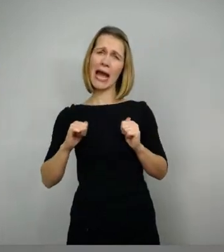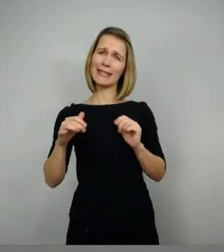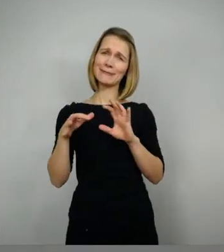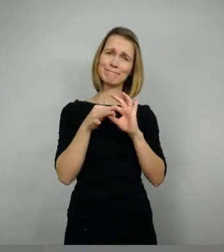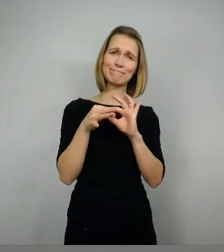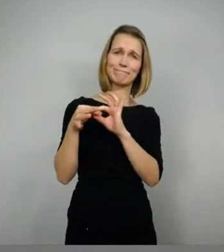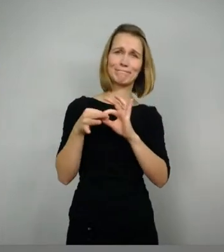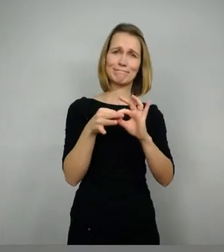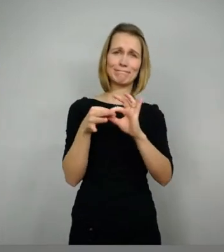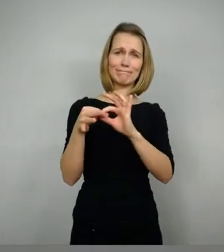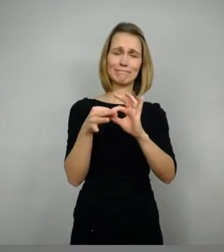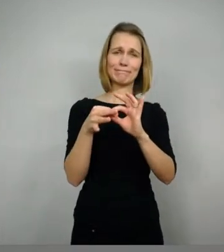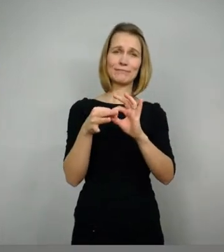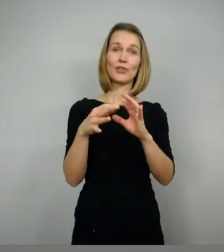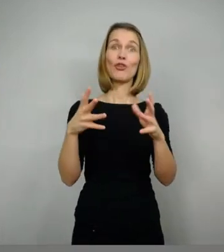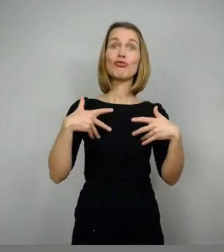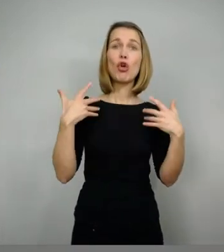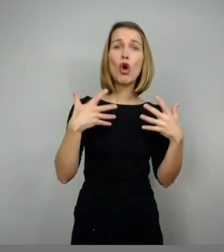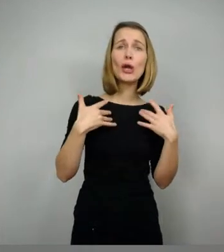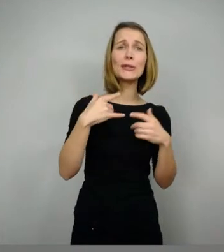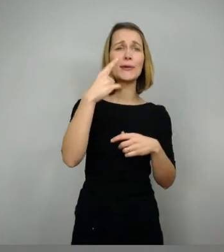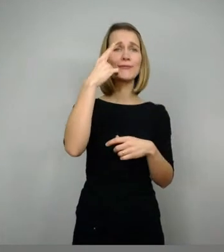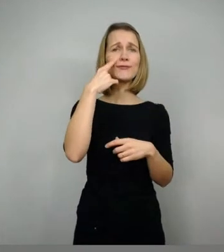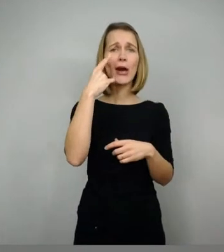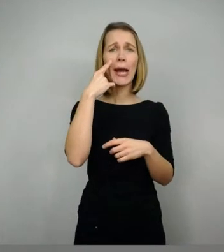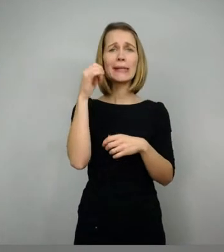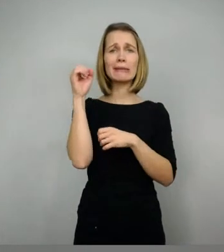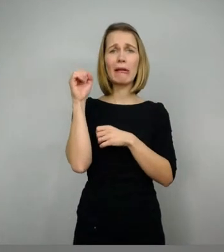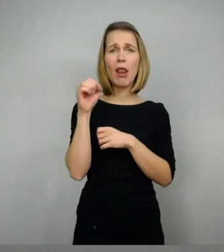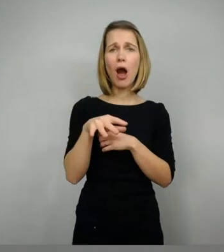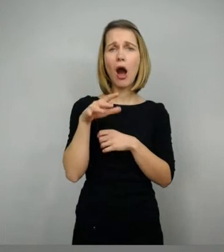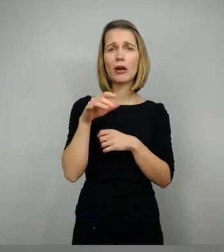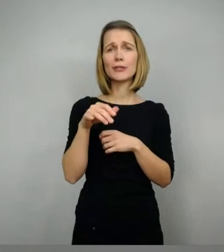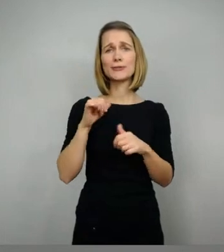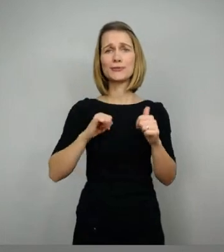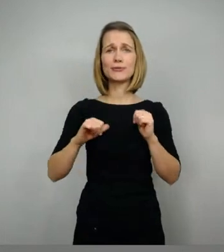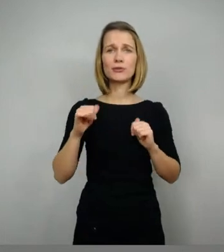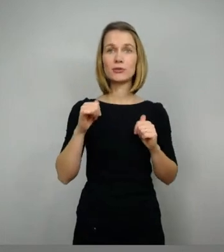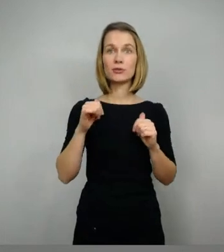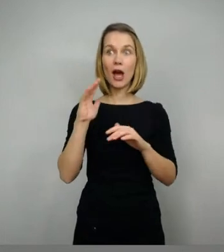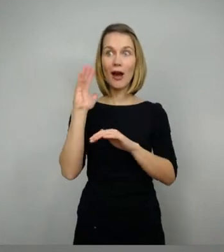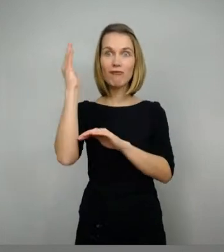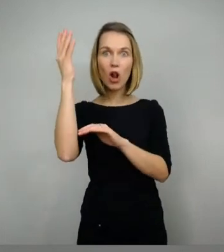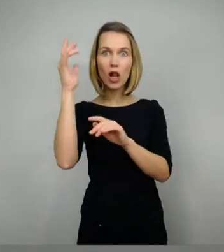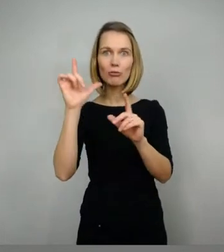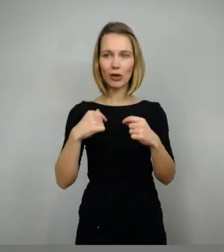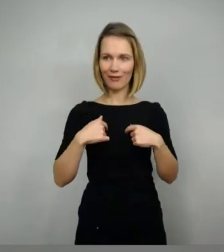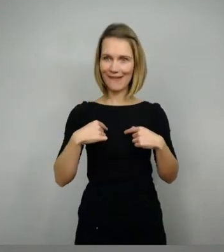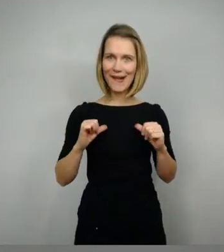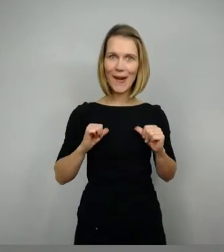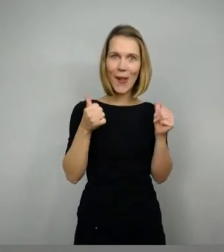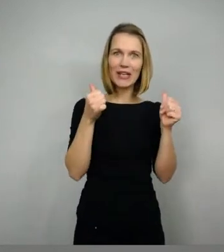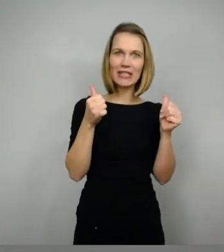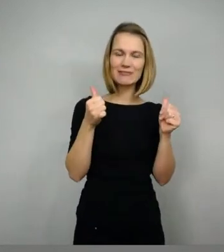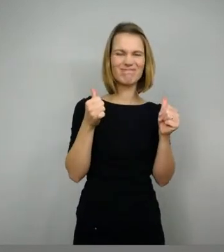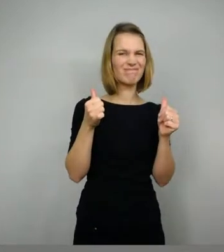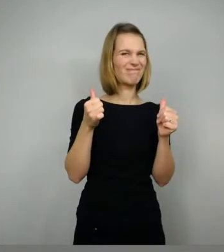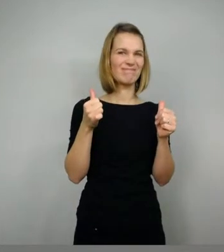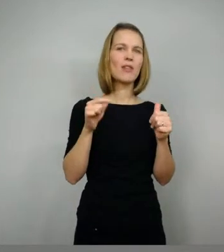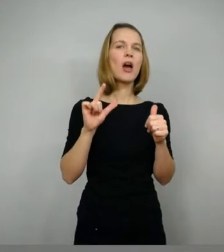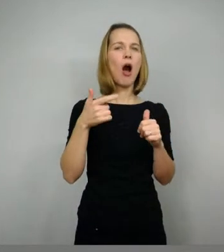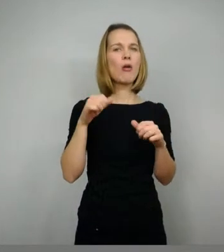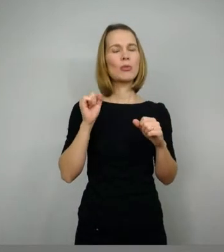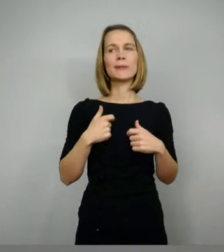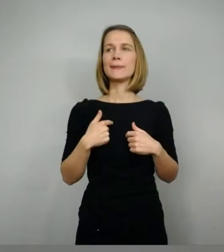Klagen. Ein Erfolg macht hier nicht unbedingt glücklich, sondern kann auch Anlass sein zu Klage und zu Niedergeschlagenheit.